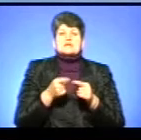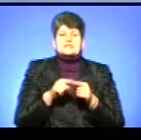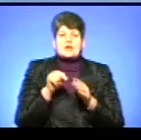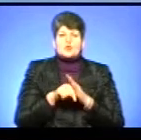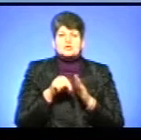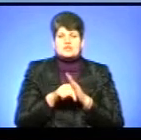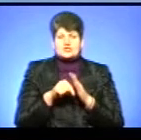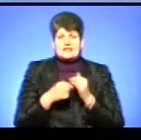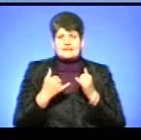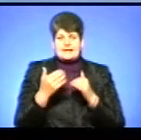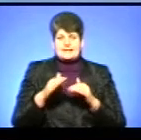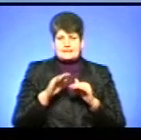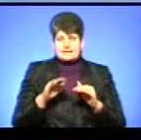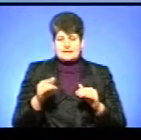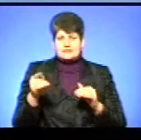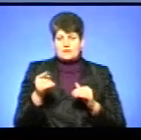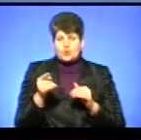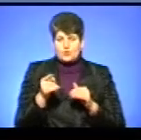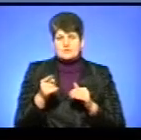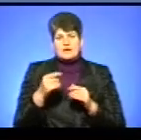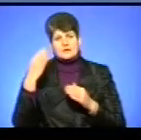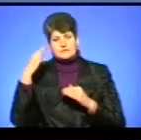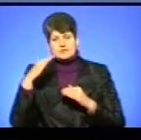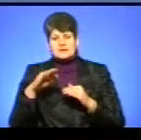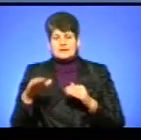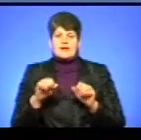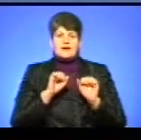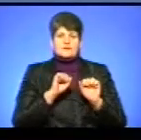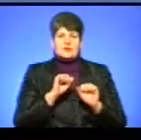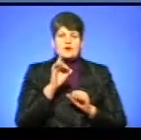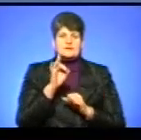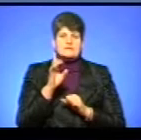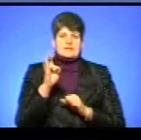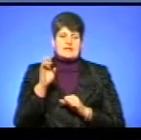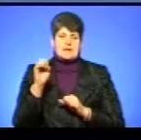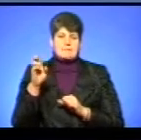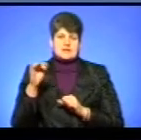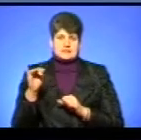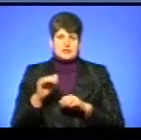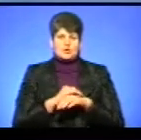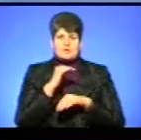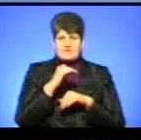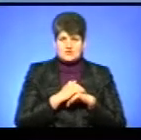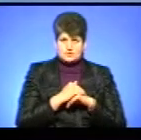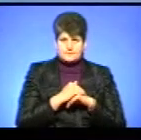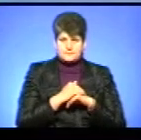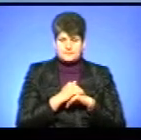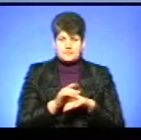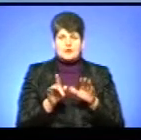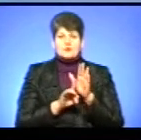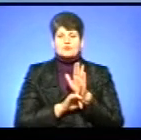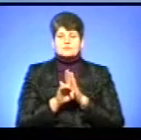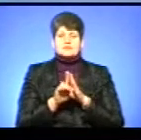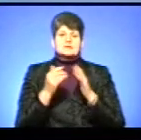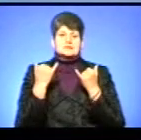Тернополі, будемо говорити сьогодні. І поряд зі мною адвокат Ростислав Небельський. Доброго вечора. Розпочнемо